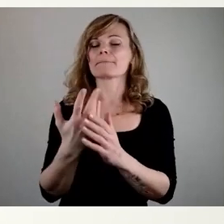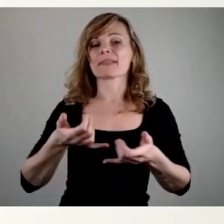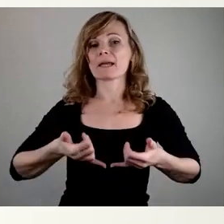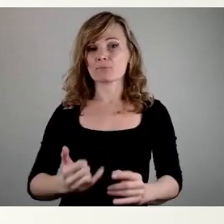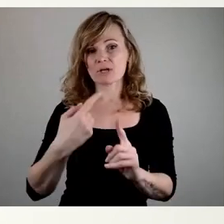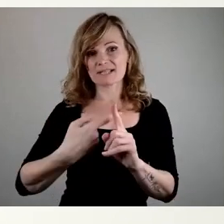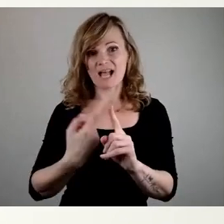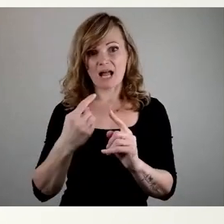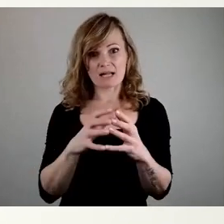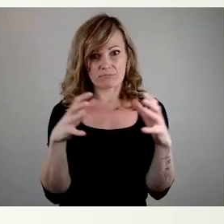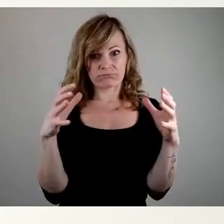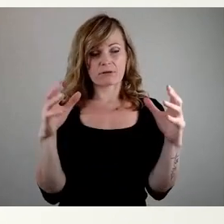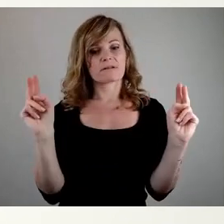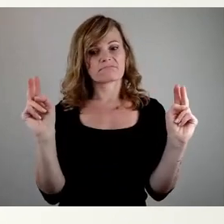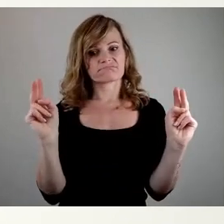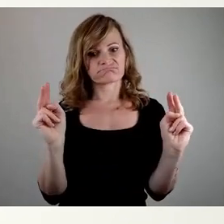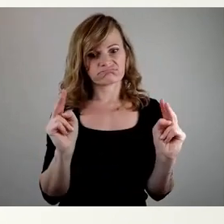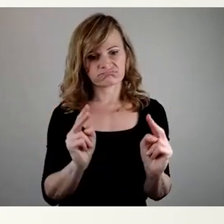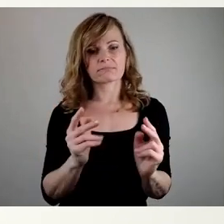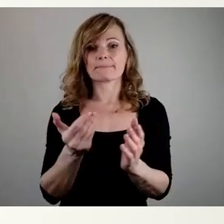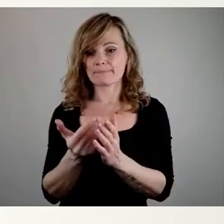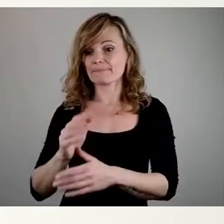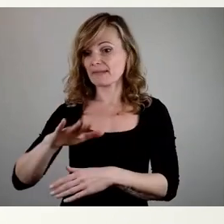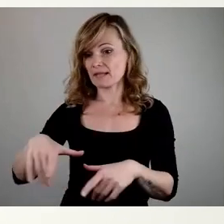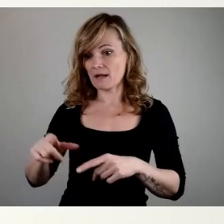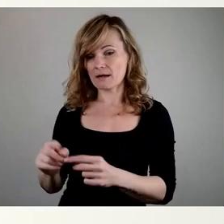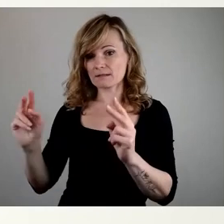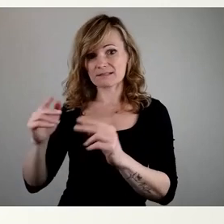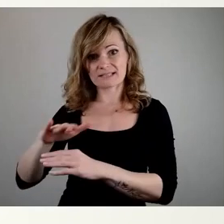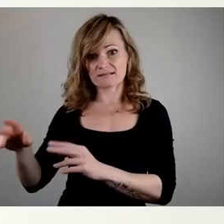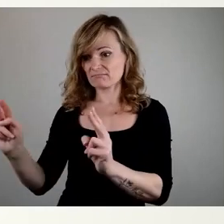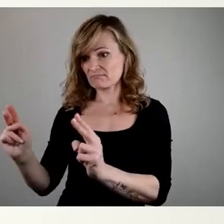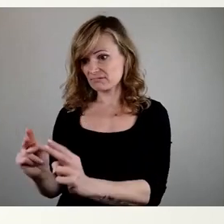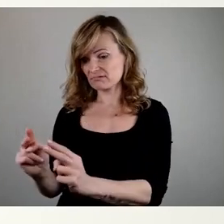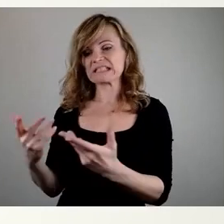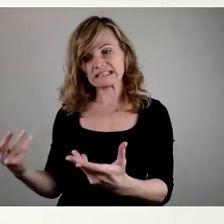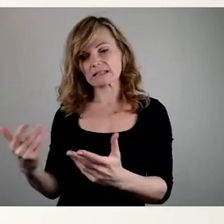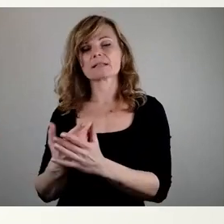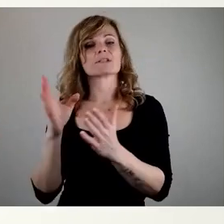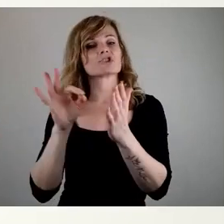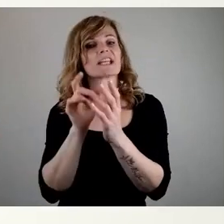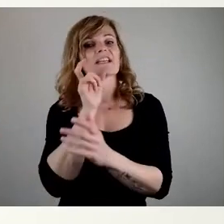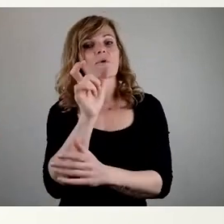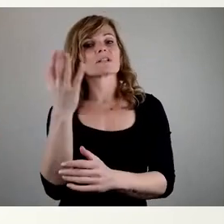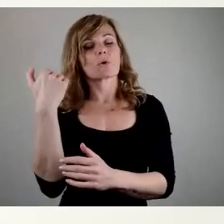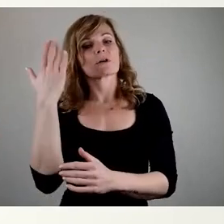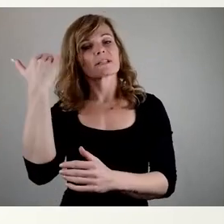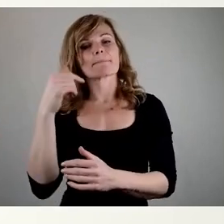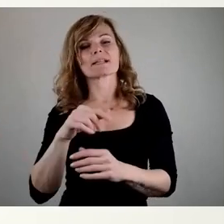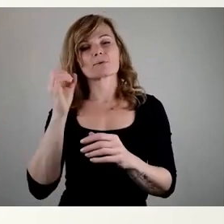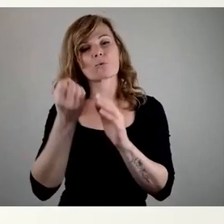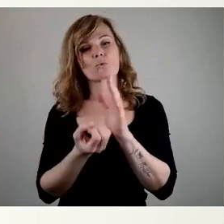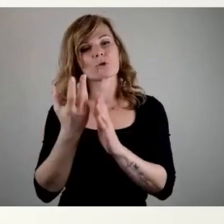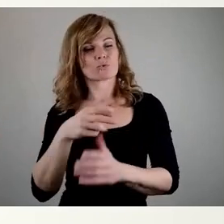entsprechend Kinderzahlen in den Kitas dafür zu nutzen, mit dem Stichwort, was ja auch der Kultusminister verwendet hatte, demografische